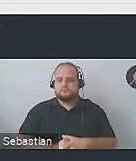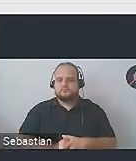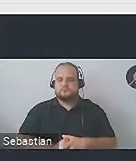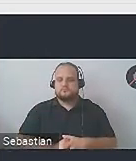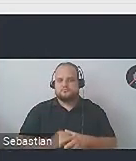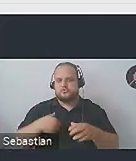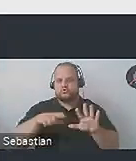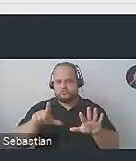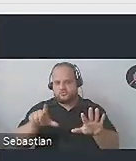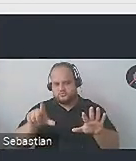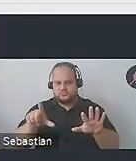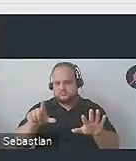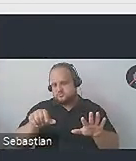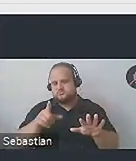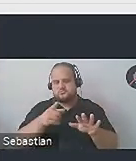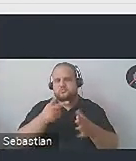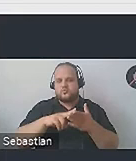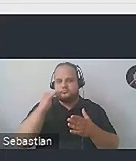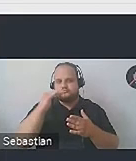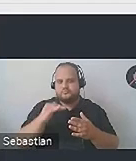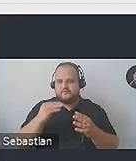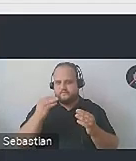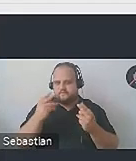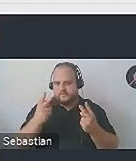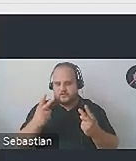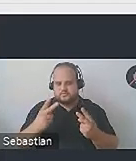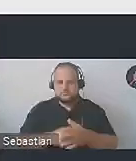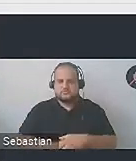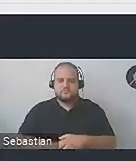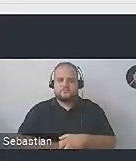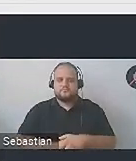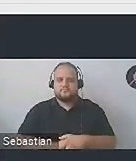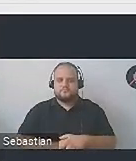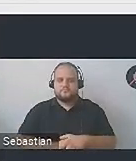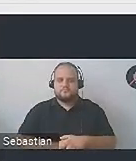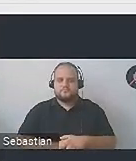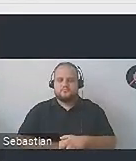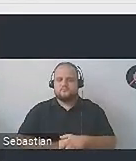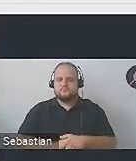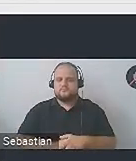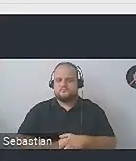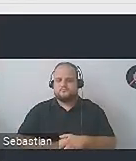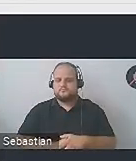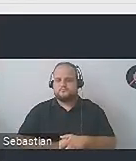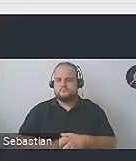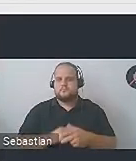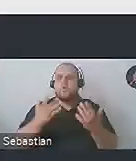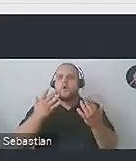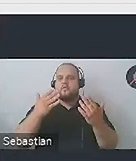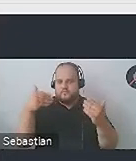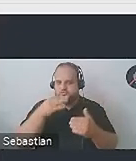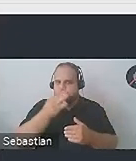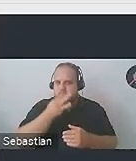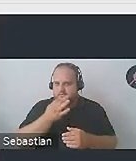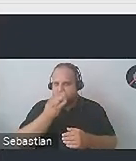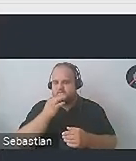takich siedem, sześć, siedem, siedem elementów, które są najważniejsze i jednocześnie często bardzo łatwe do poprawienia albo